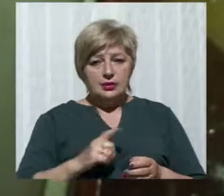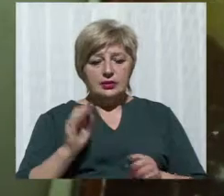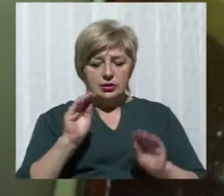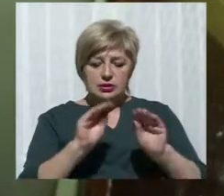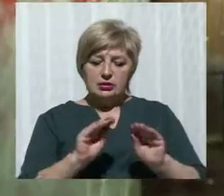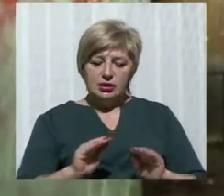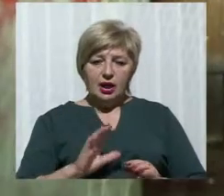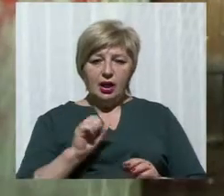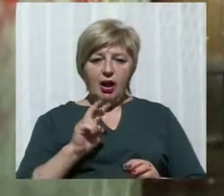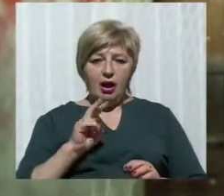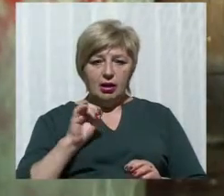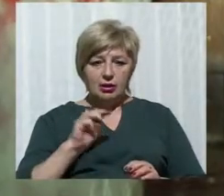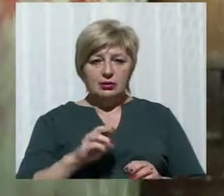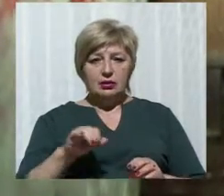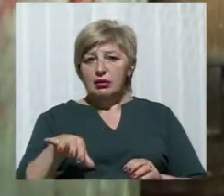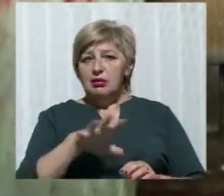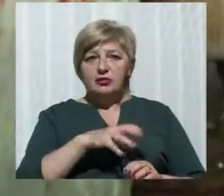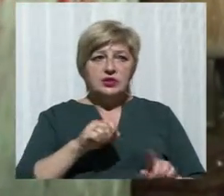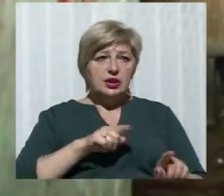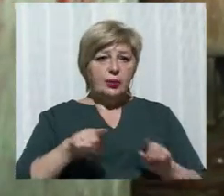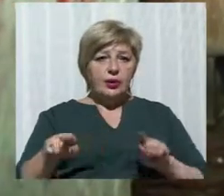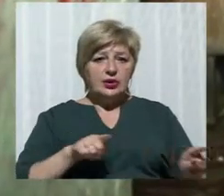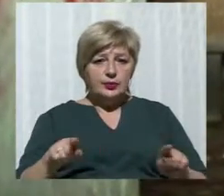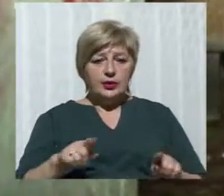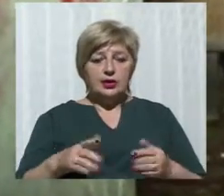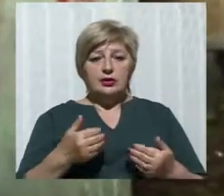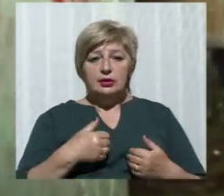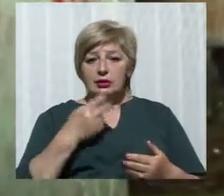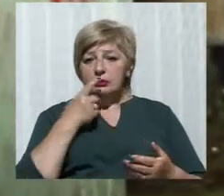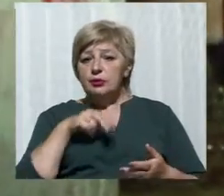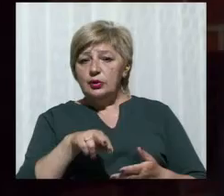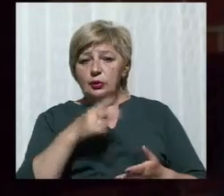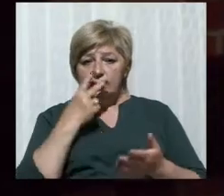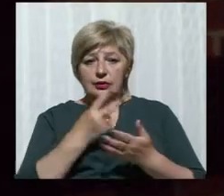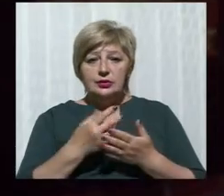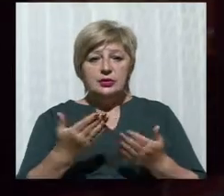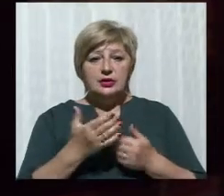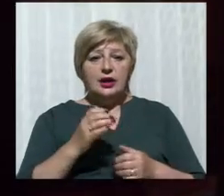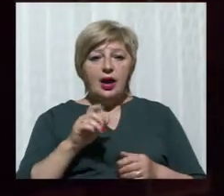десь там робить акт. Вони всі порозбігалися. Піду подивитися, де майстер складає акт.